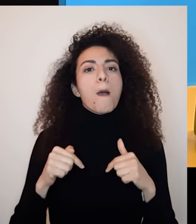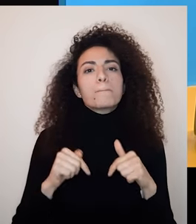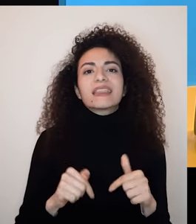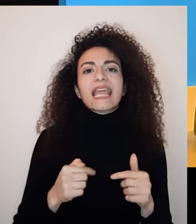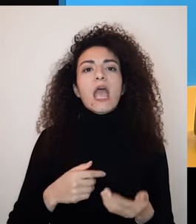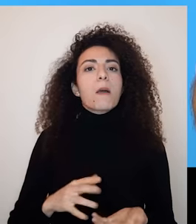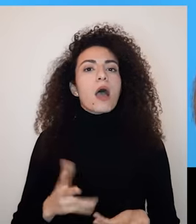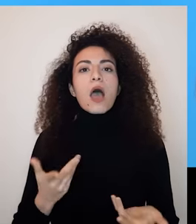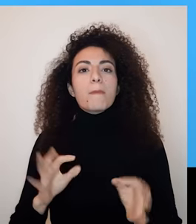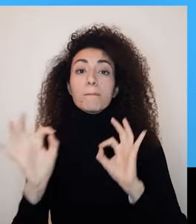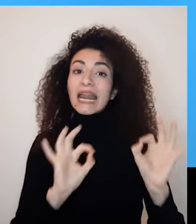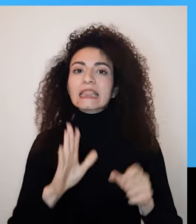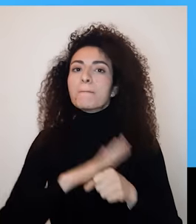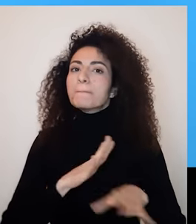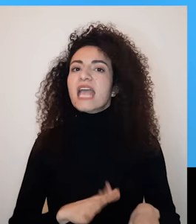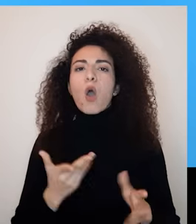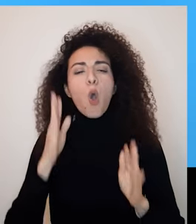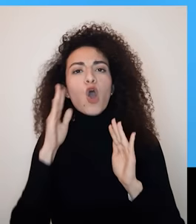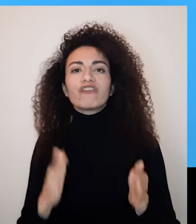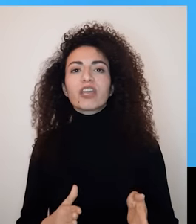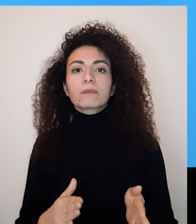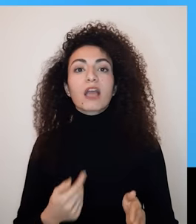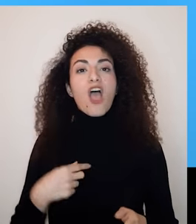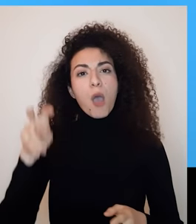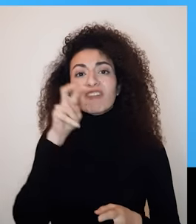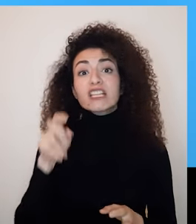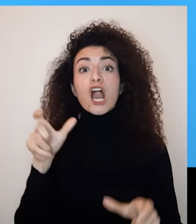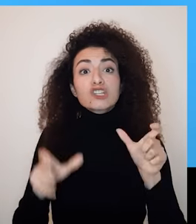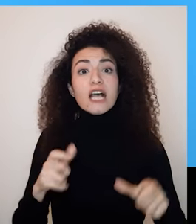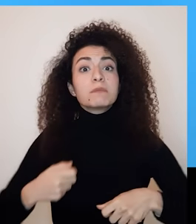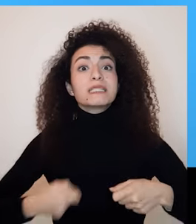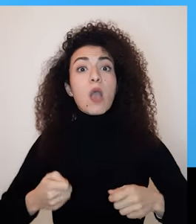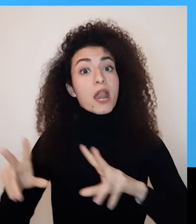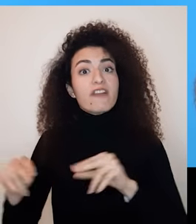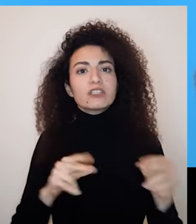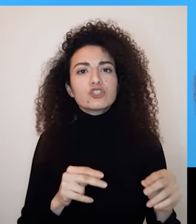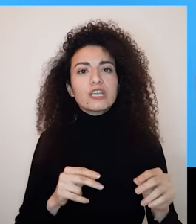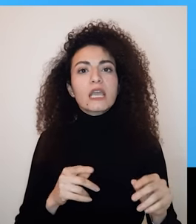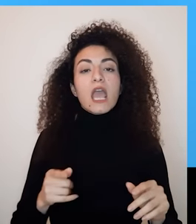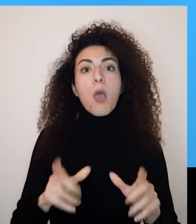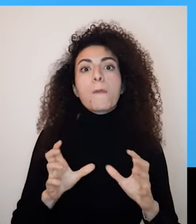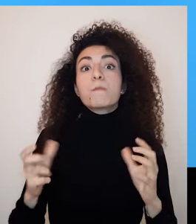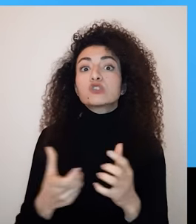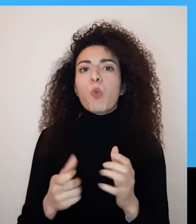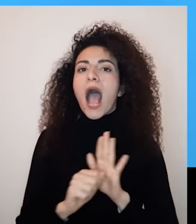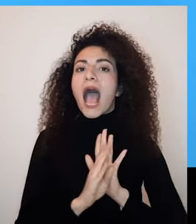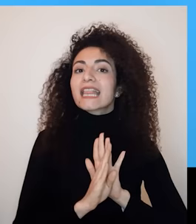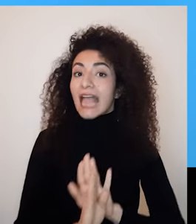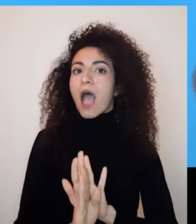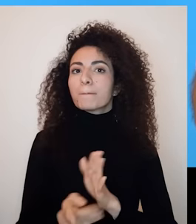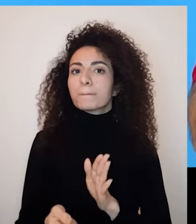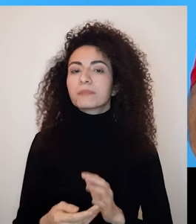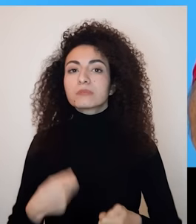البراؤولمبيكس أو أرغب أن أحفز نفسي على القيام بترتيب منزلي أو غرفتي فالبحث والانضمام إلى جماعة